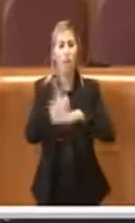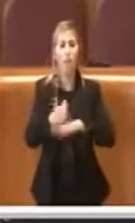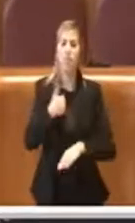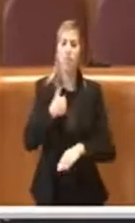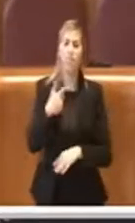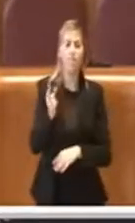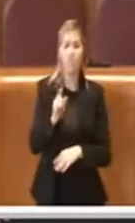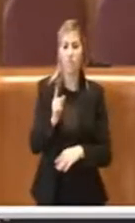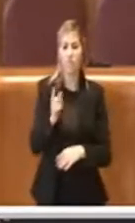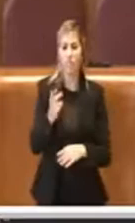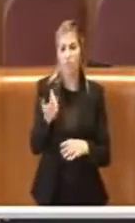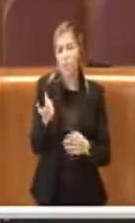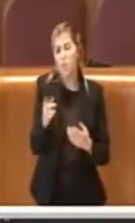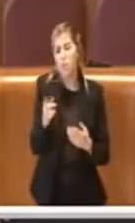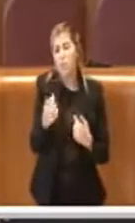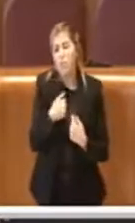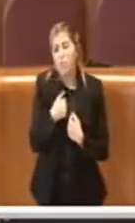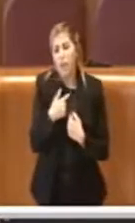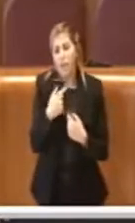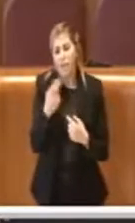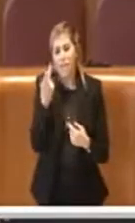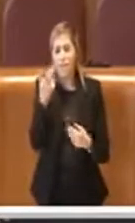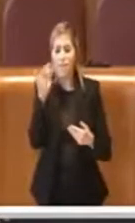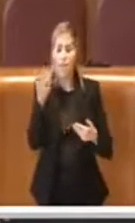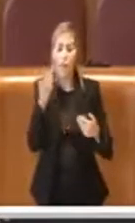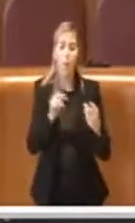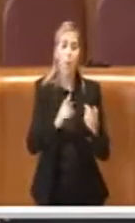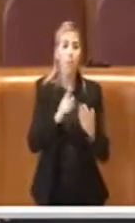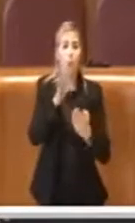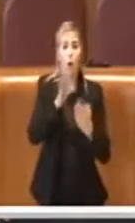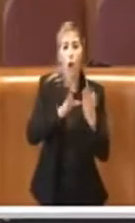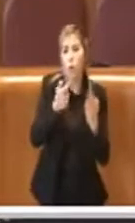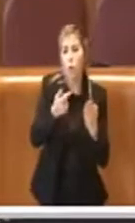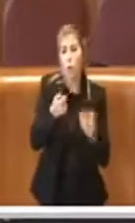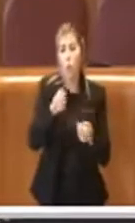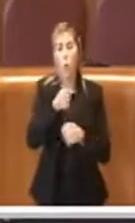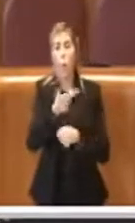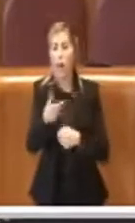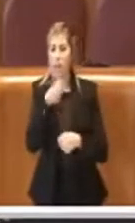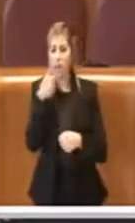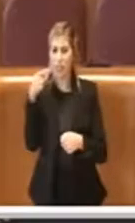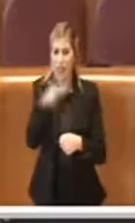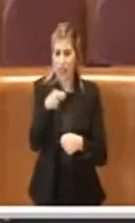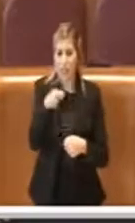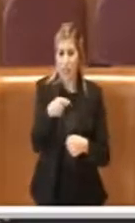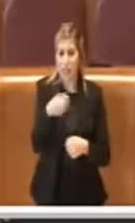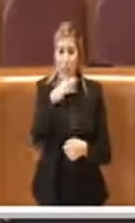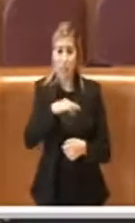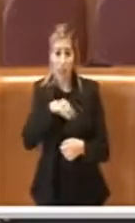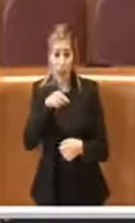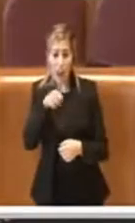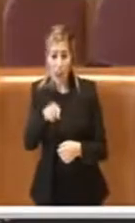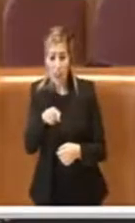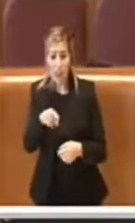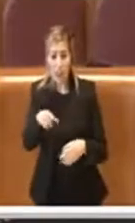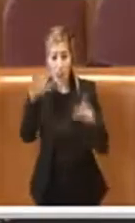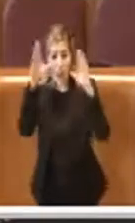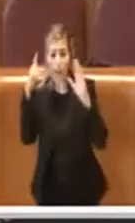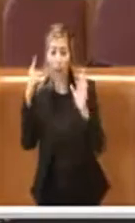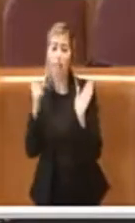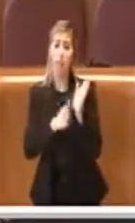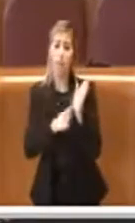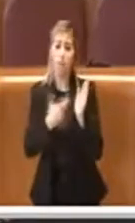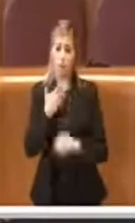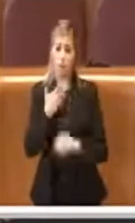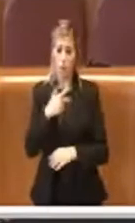poi bisogna vedere quanto è rappresentativo. Quel portatore di interesse è degno di ascolto come tutti gli